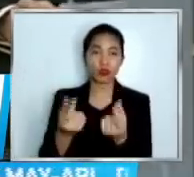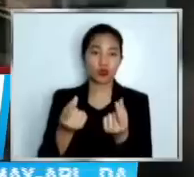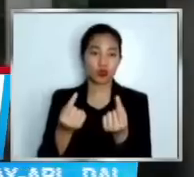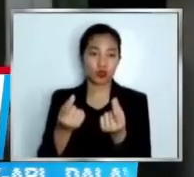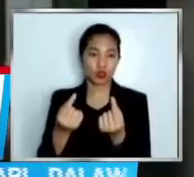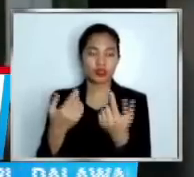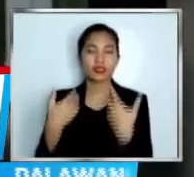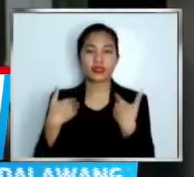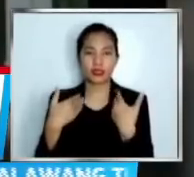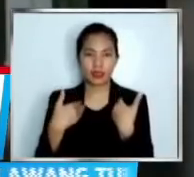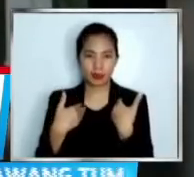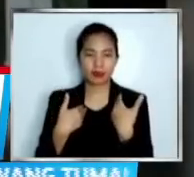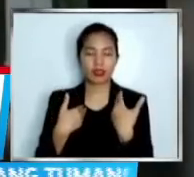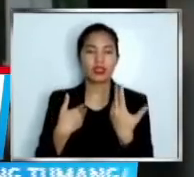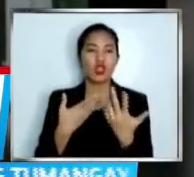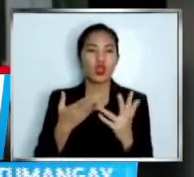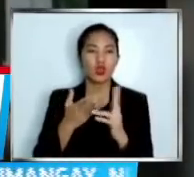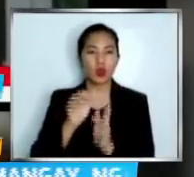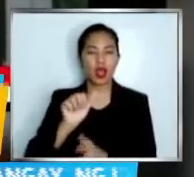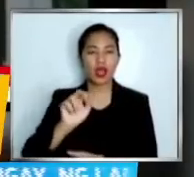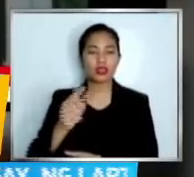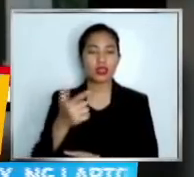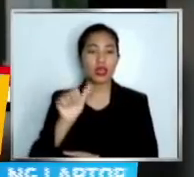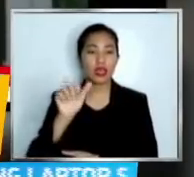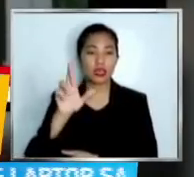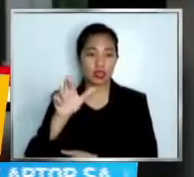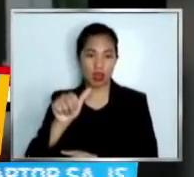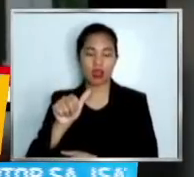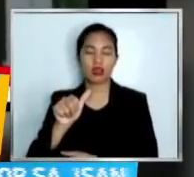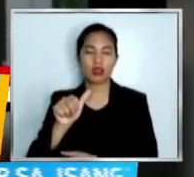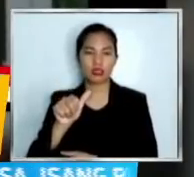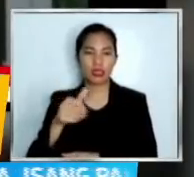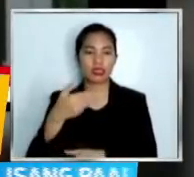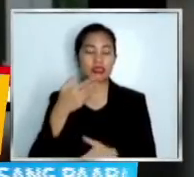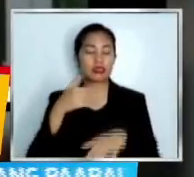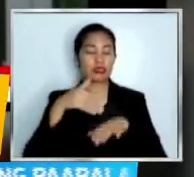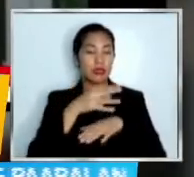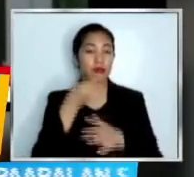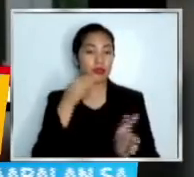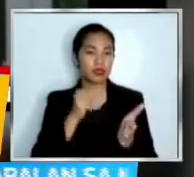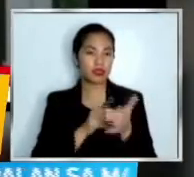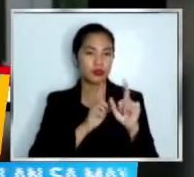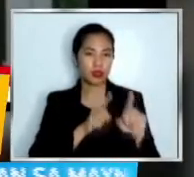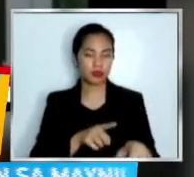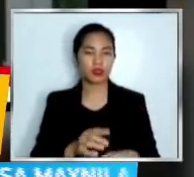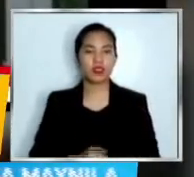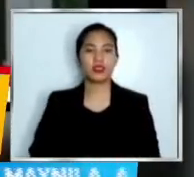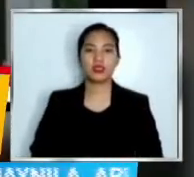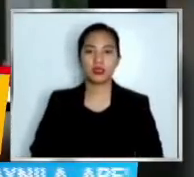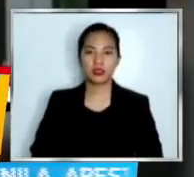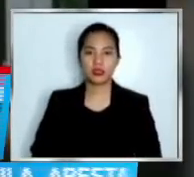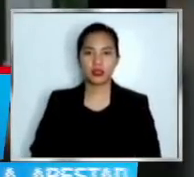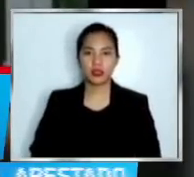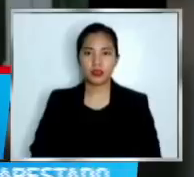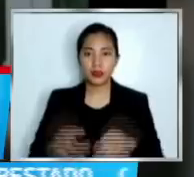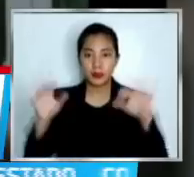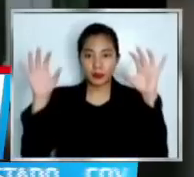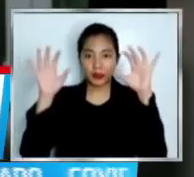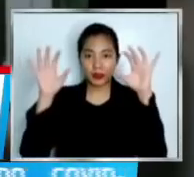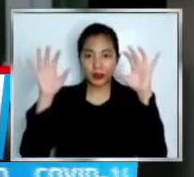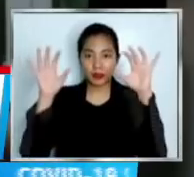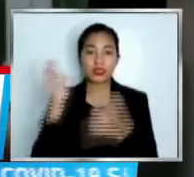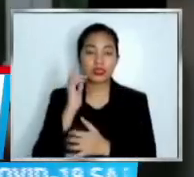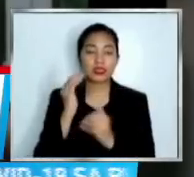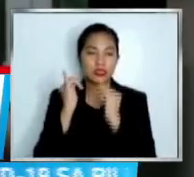Angara. The President was standing firm on his directive to all officials of the Executive Department